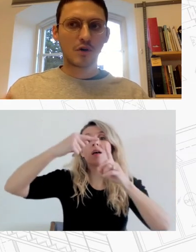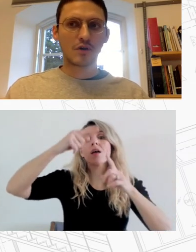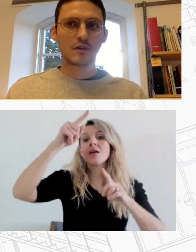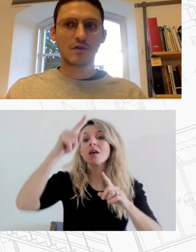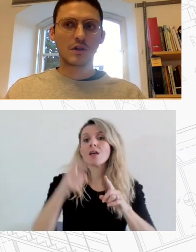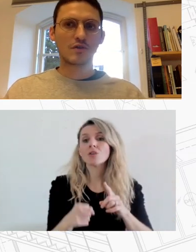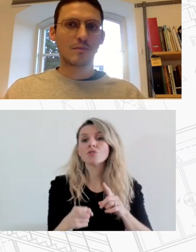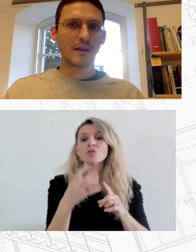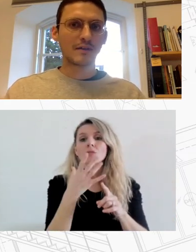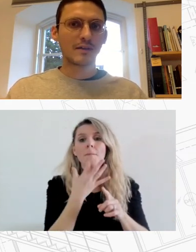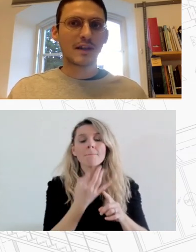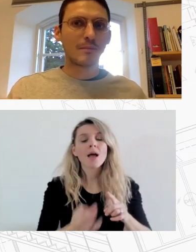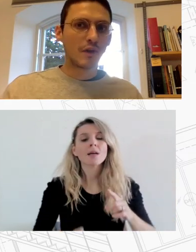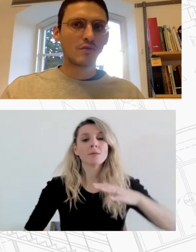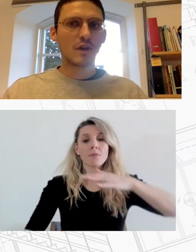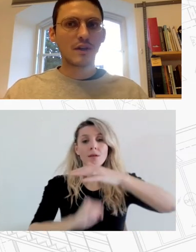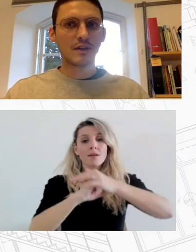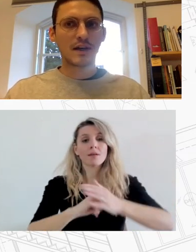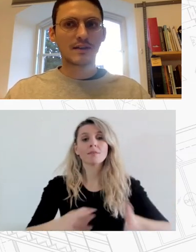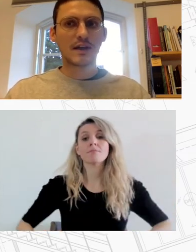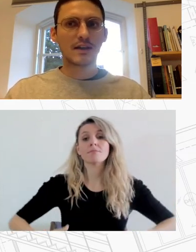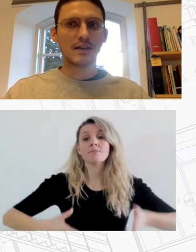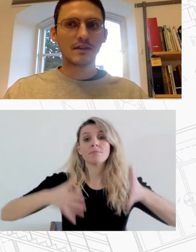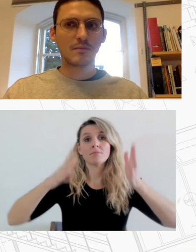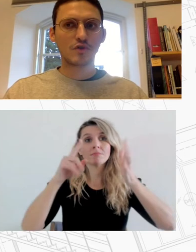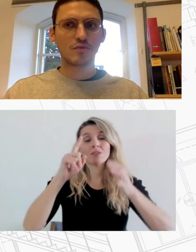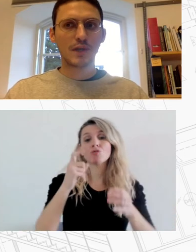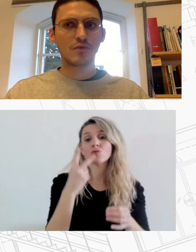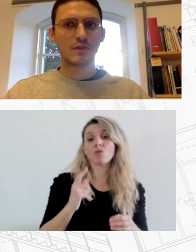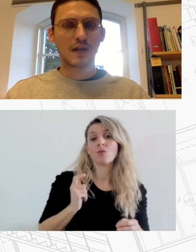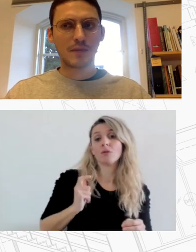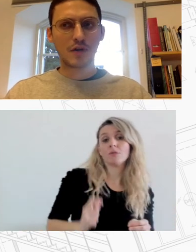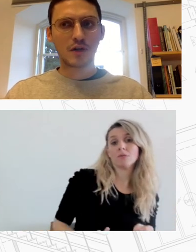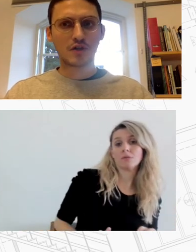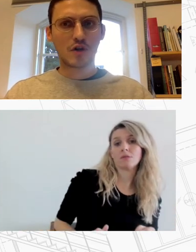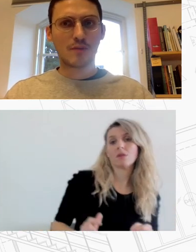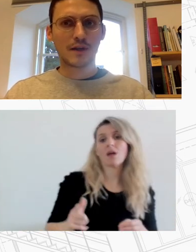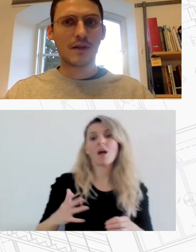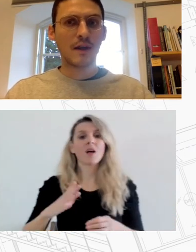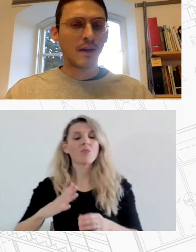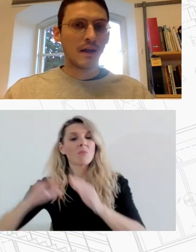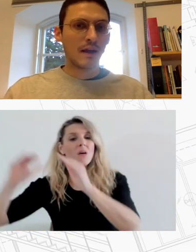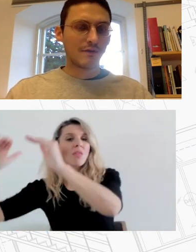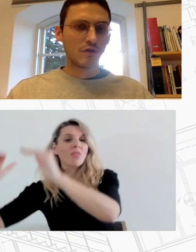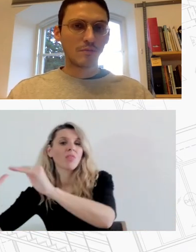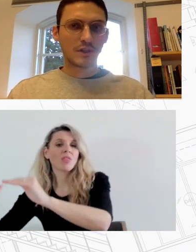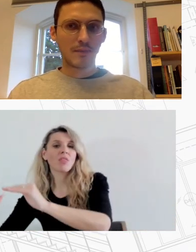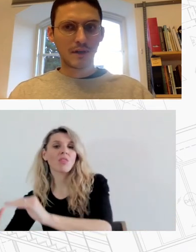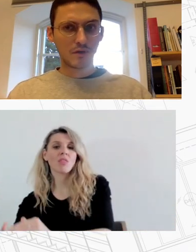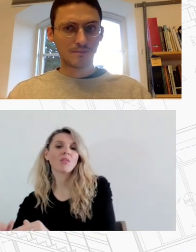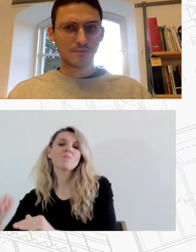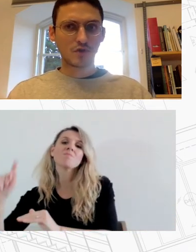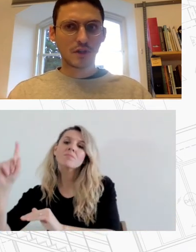ευπορώτερης κοινωνικής ομάδας και να μην βιώνουν την ίδια στεγαστική κατάσταση με όσους μένουν σε χαμηλότερα στρώματα Αυτό το